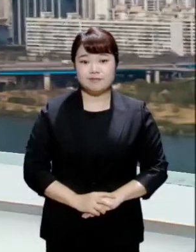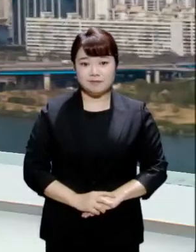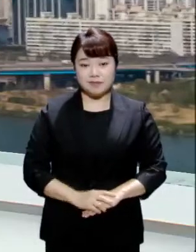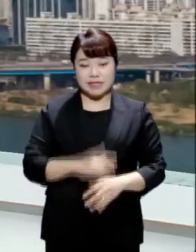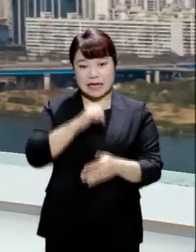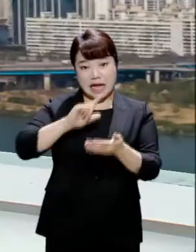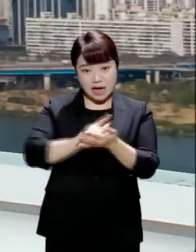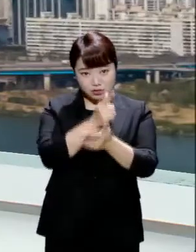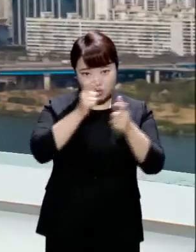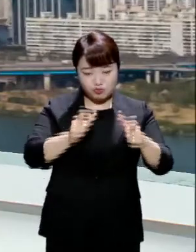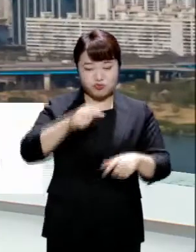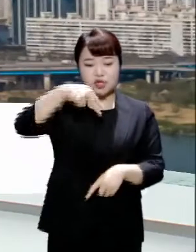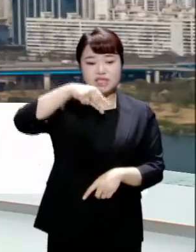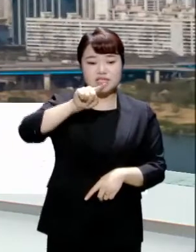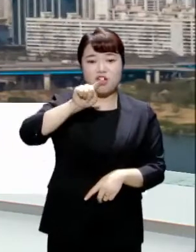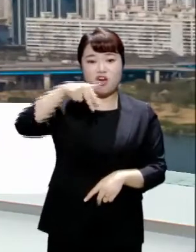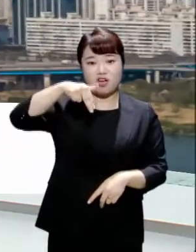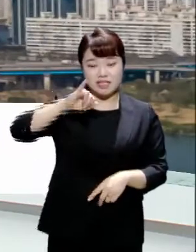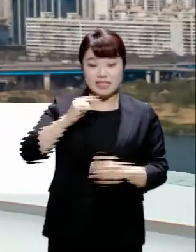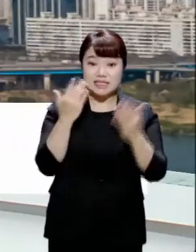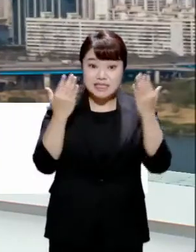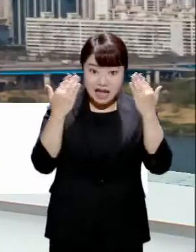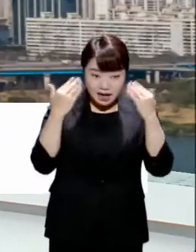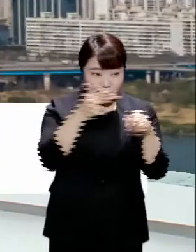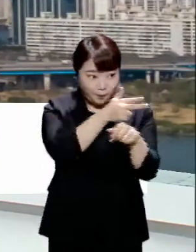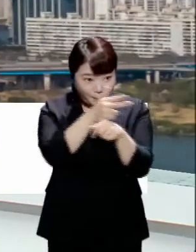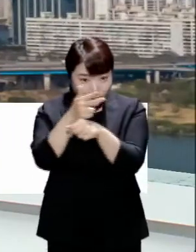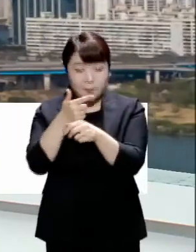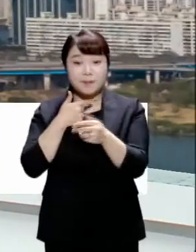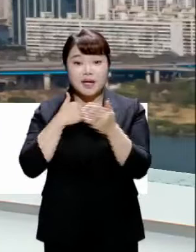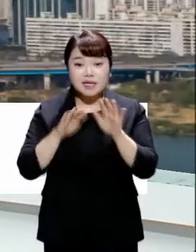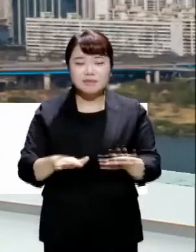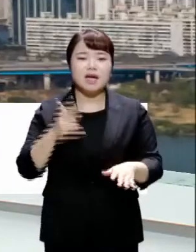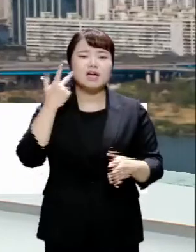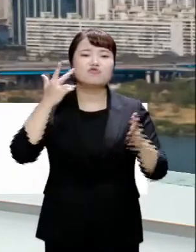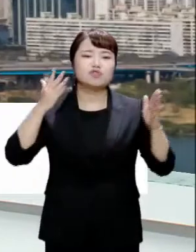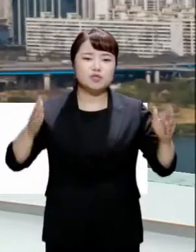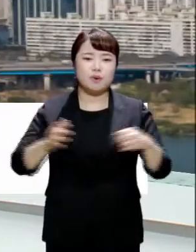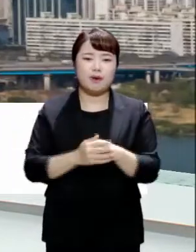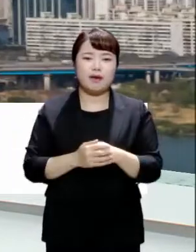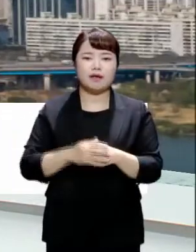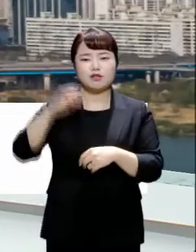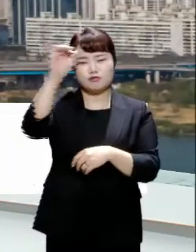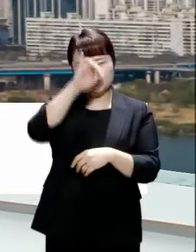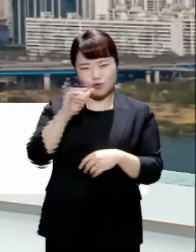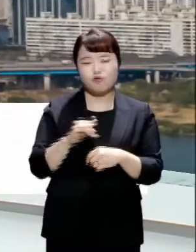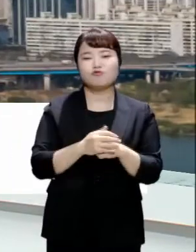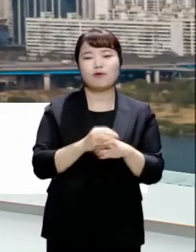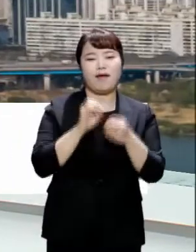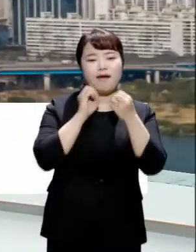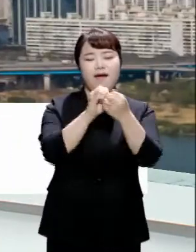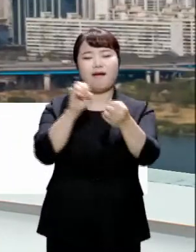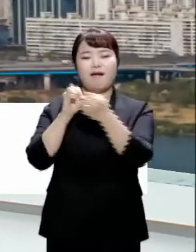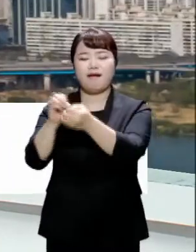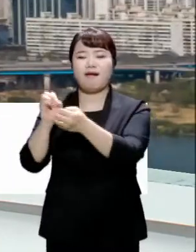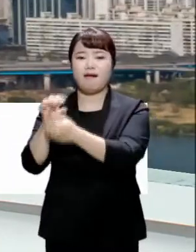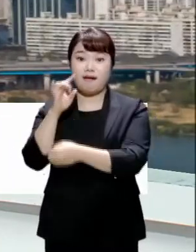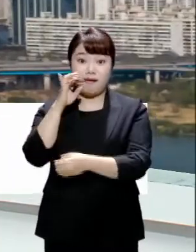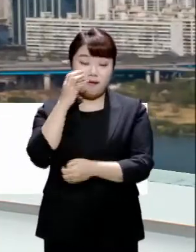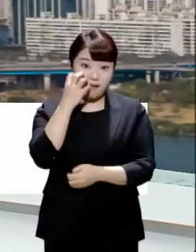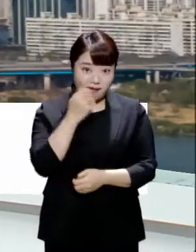강서구 서진학교를 다룬 다큐멘터리 영화 학교 가는 길이 이번 한 주 동안 지역을 넘어 전국적으로 이슈가 되고 있습니다.